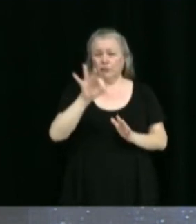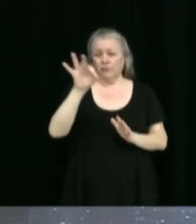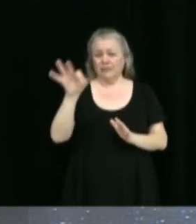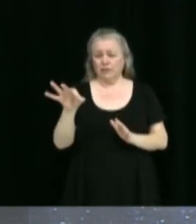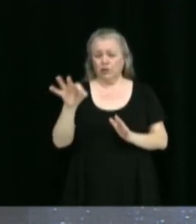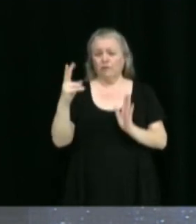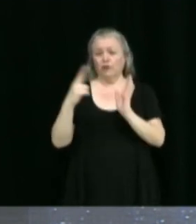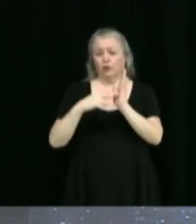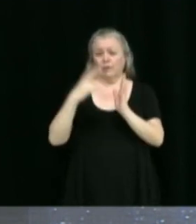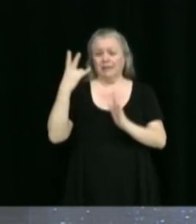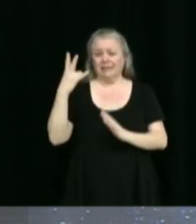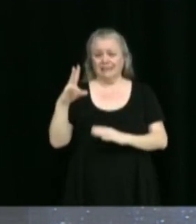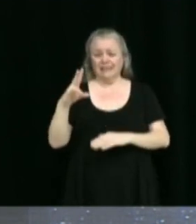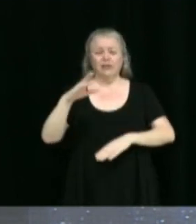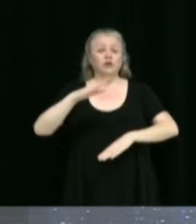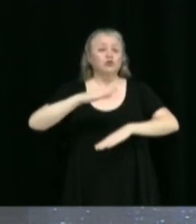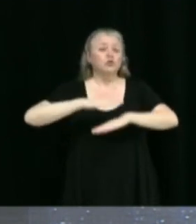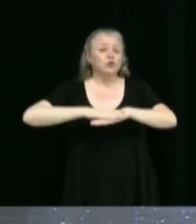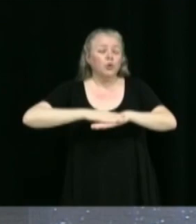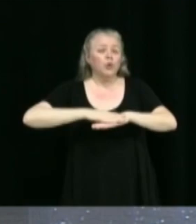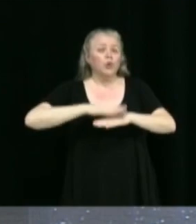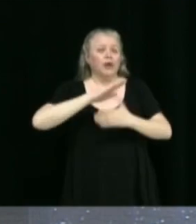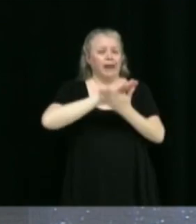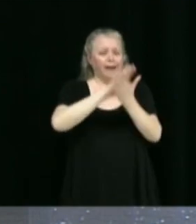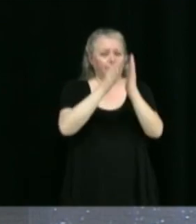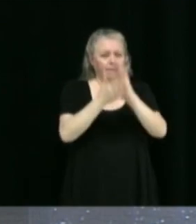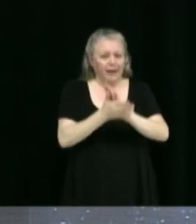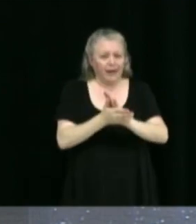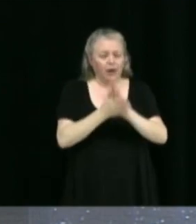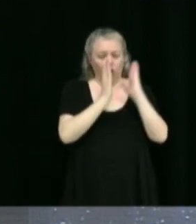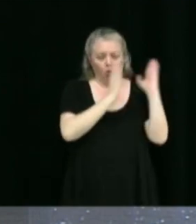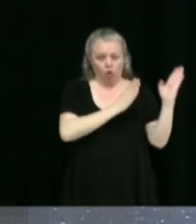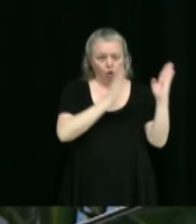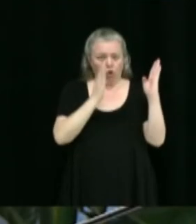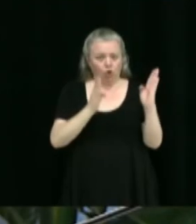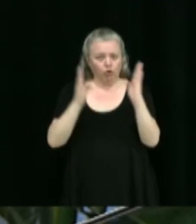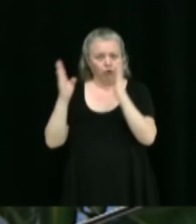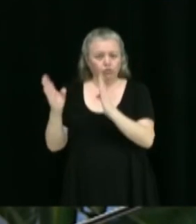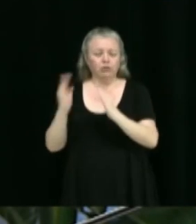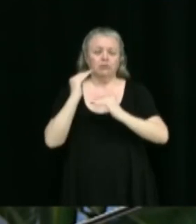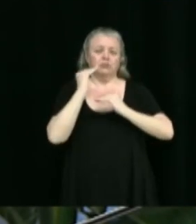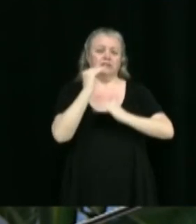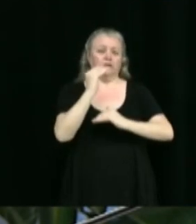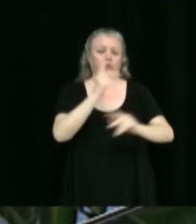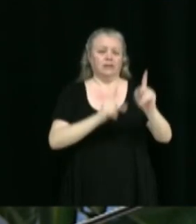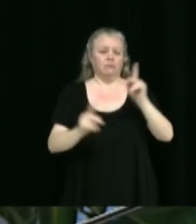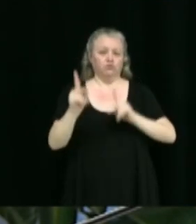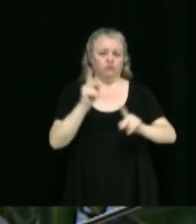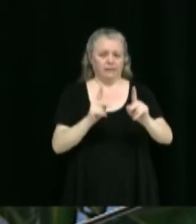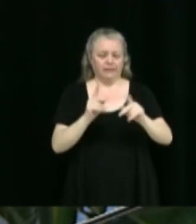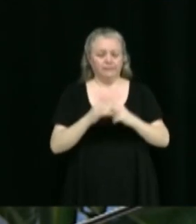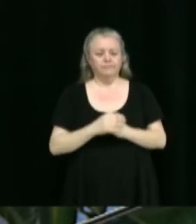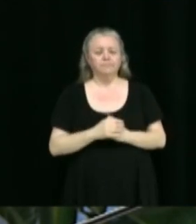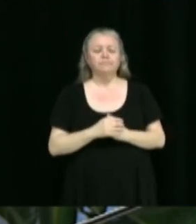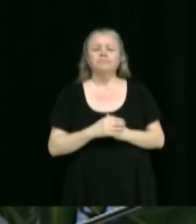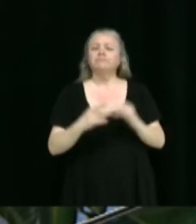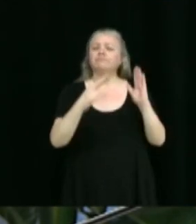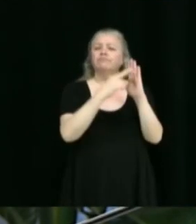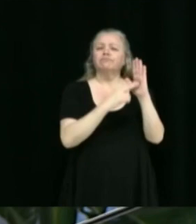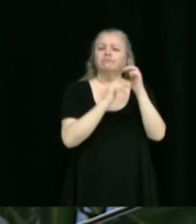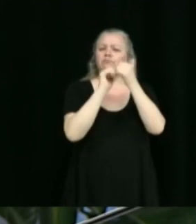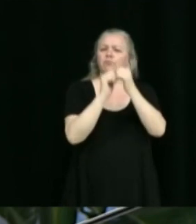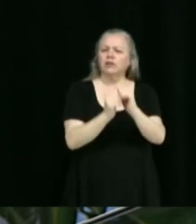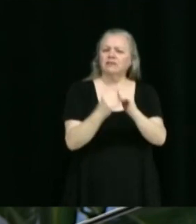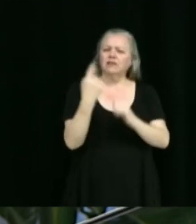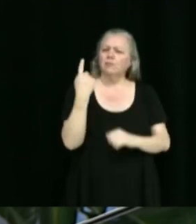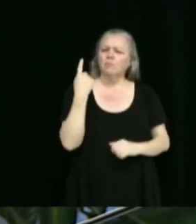1199-2017 concernant la paix, l'ordre et la sécurité publique. Il s'agit de modifications réglementaires visant notamment à modifier les